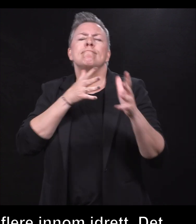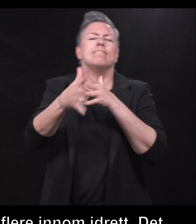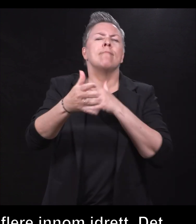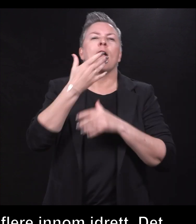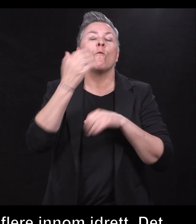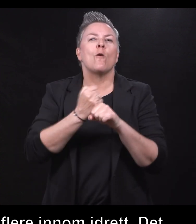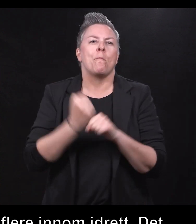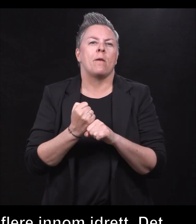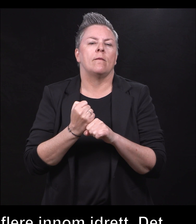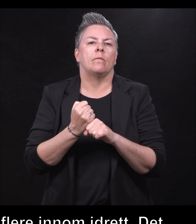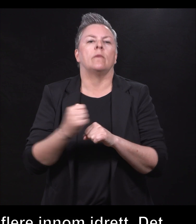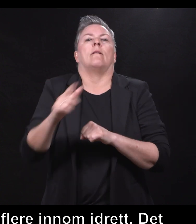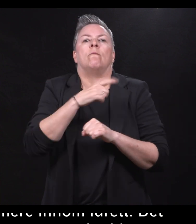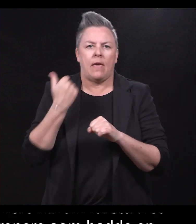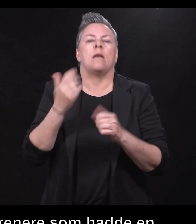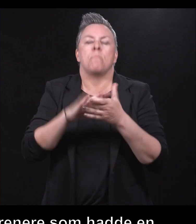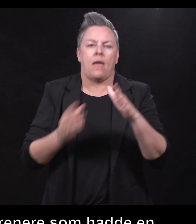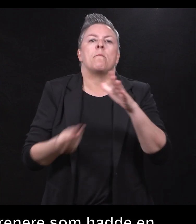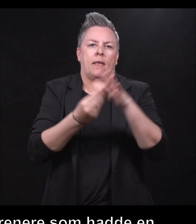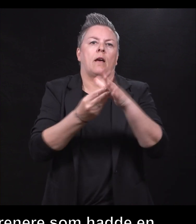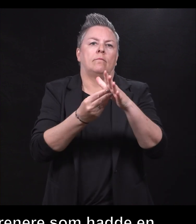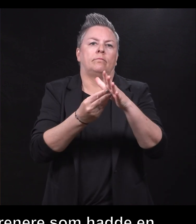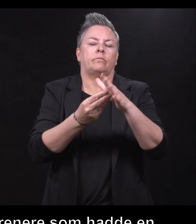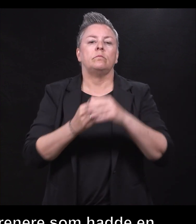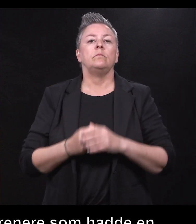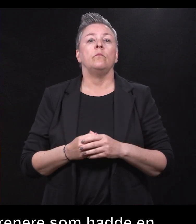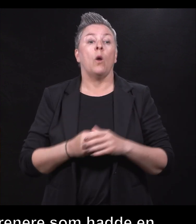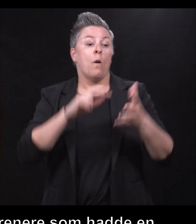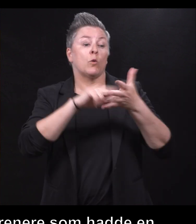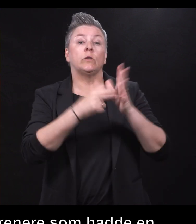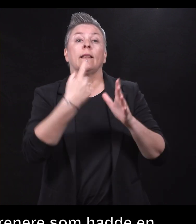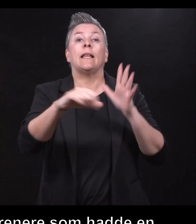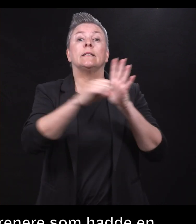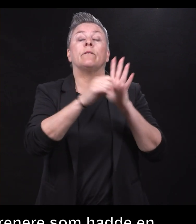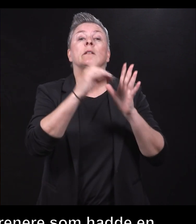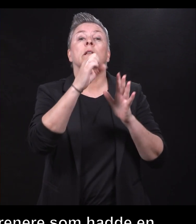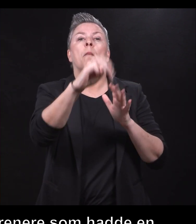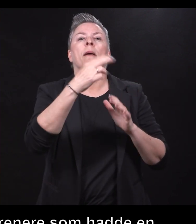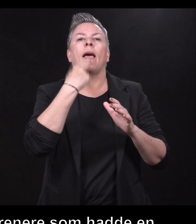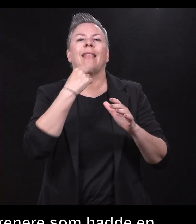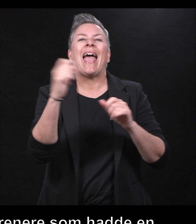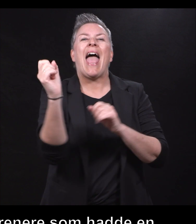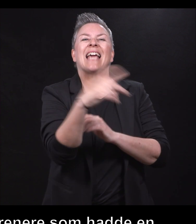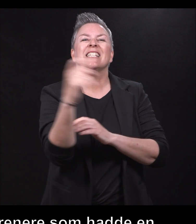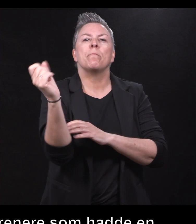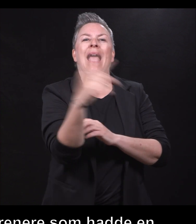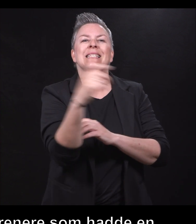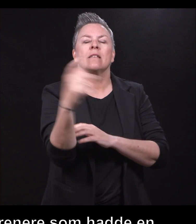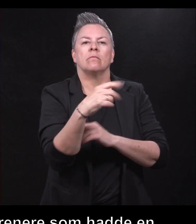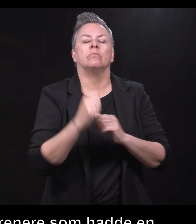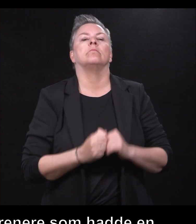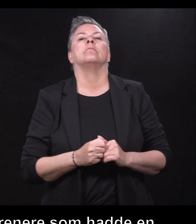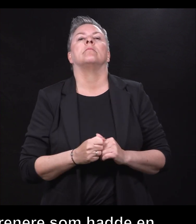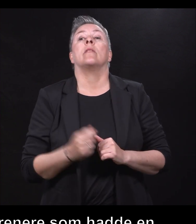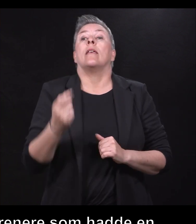Det skal vi bidra med. Og i prosjektet til Stiftelsen Dam, som heter Ekspress, så behandler dere